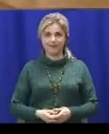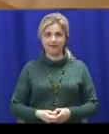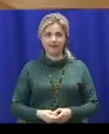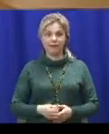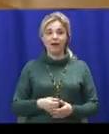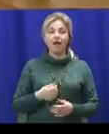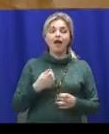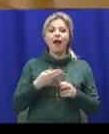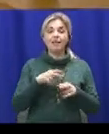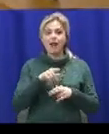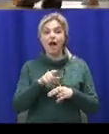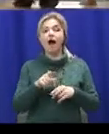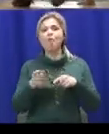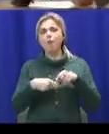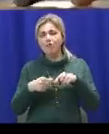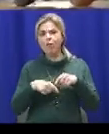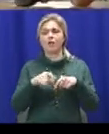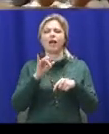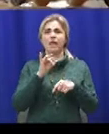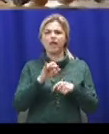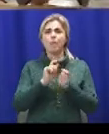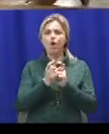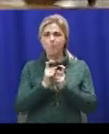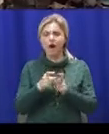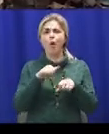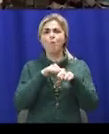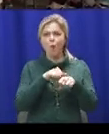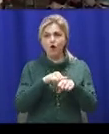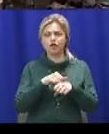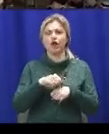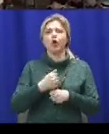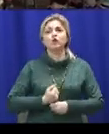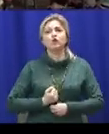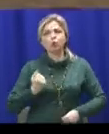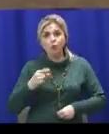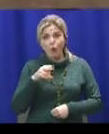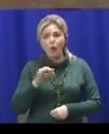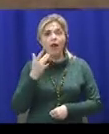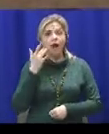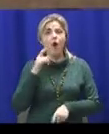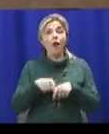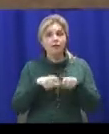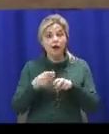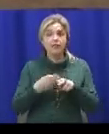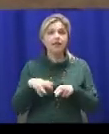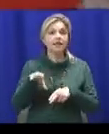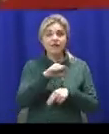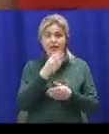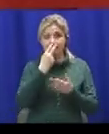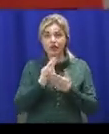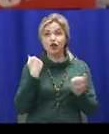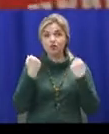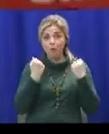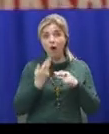Греко-римська боротьба, бокс, аерокікбоксинг, дзюдо, легка атлетика – це ті види спорту, з якими мають можливість познайомитись